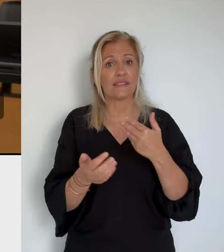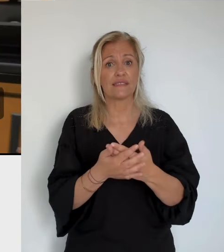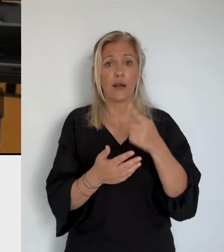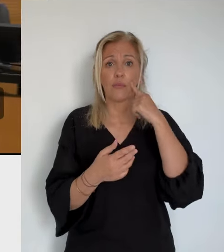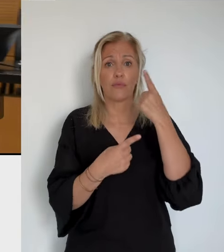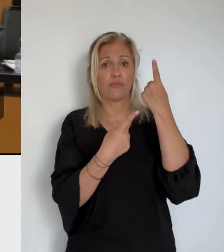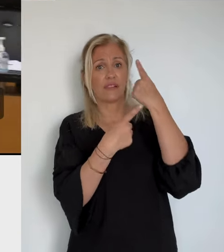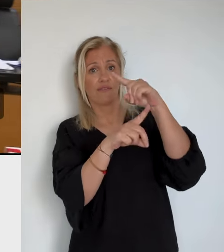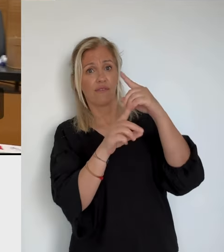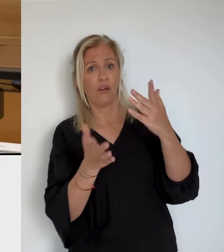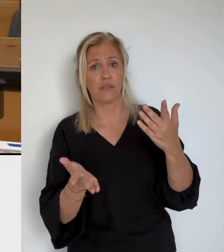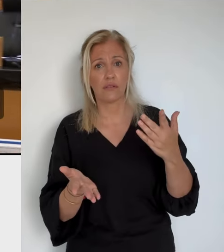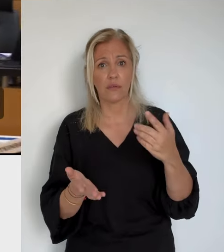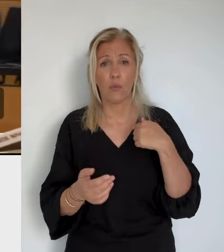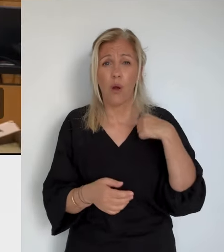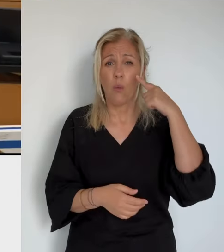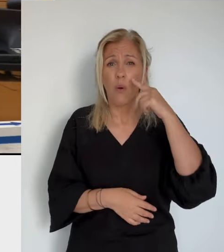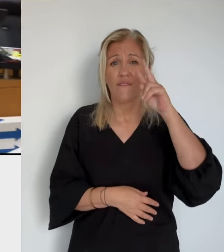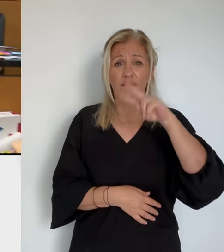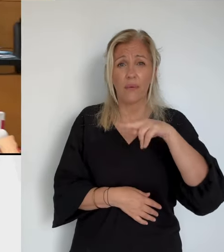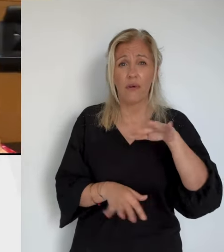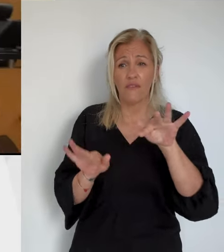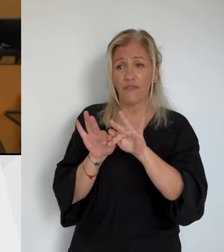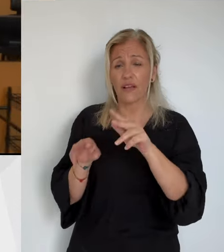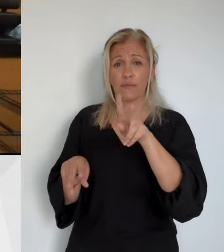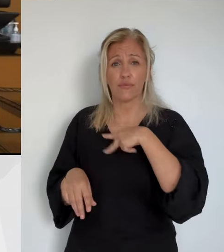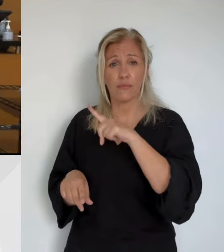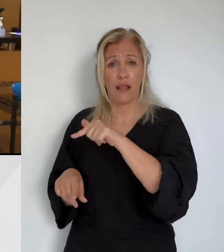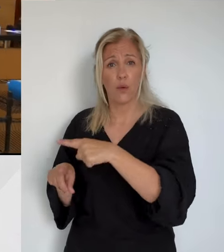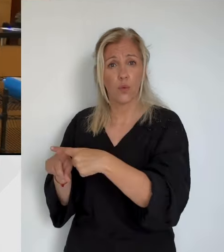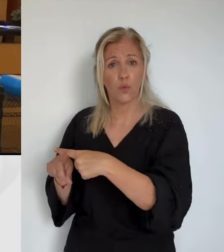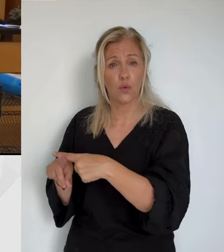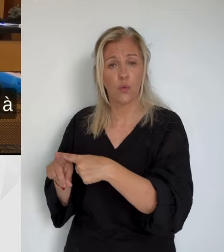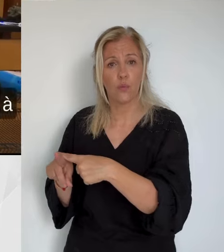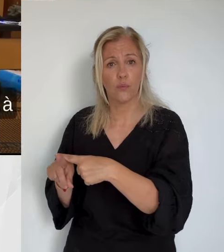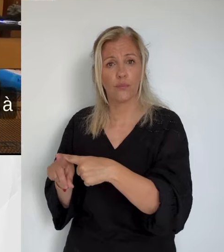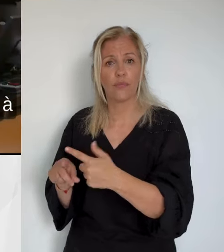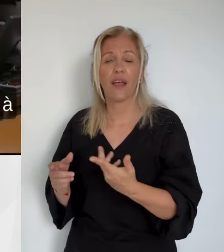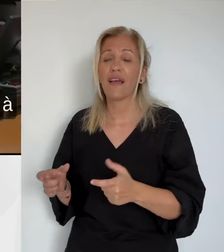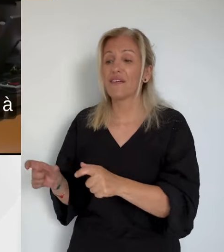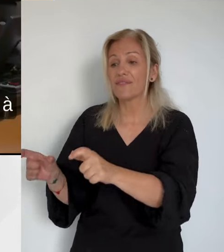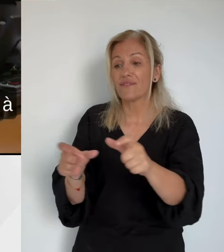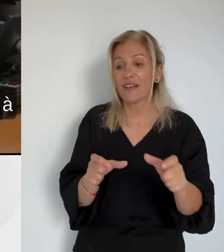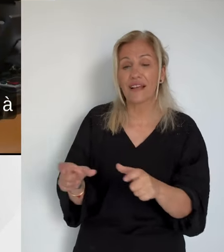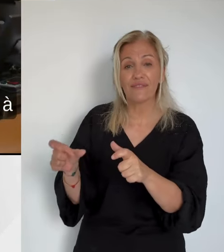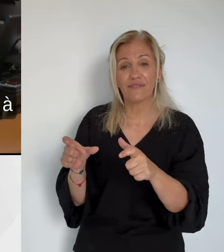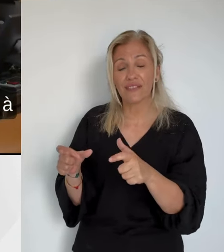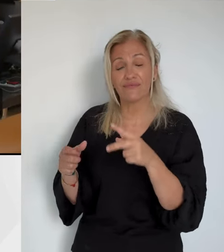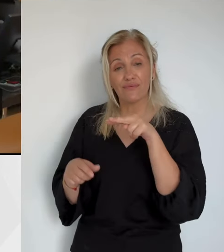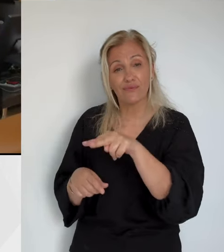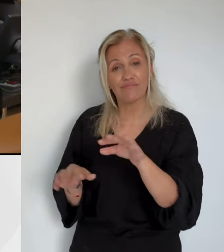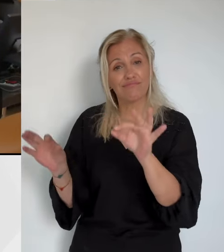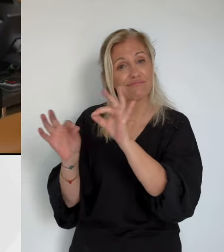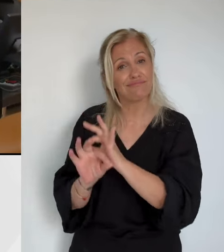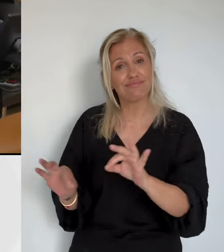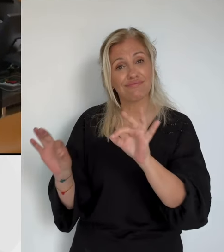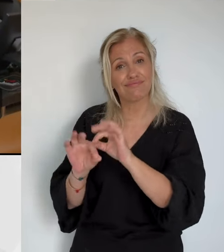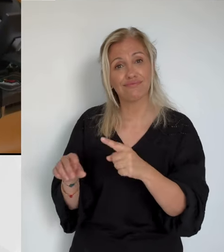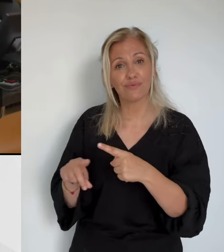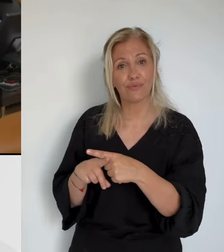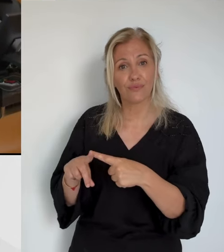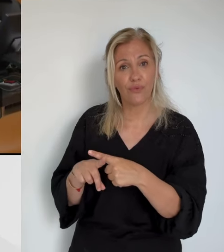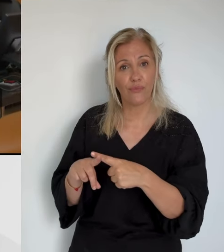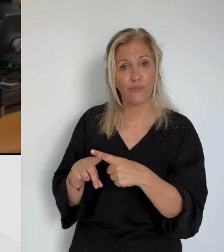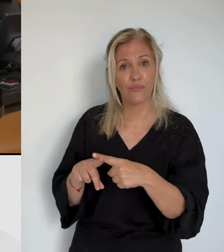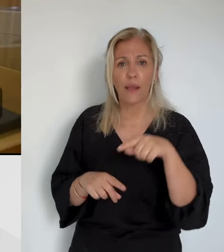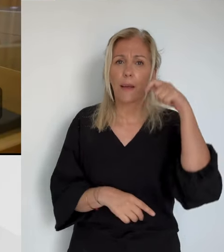Les constatations montreront qu'il n'était pas armé. Au président qui lui demande s'il pense que sa réaction était proportionnée à l'attaque, il répond « Aujourd'hui,